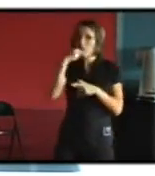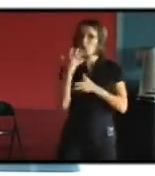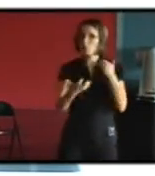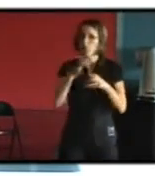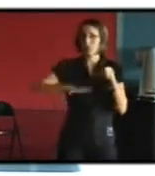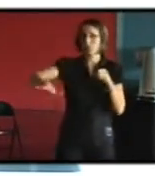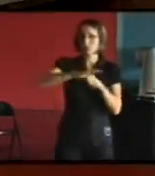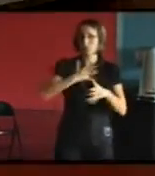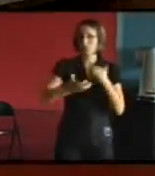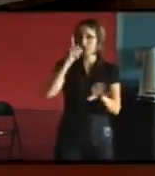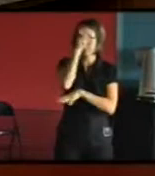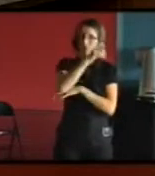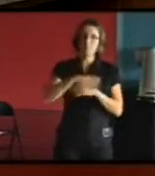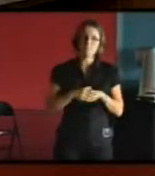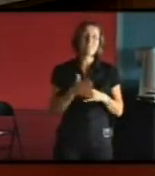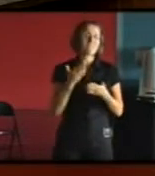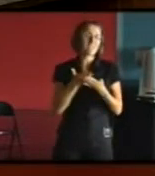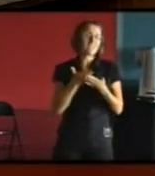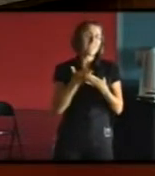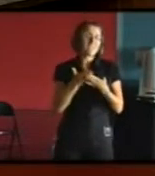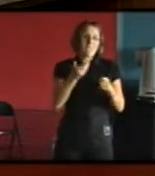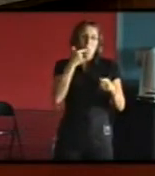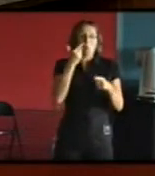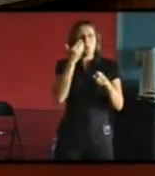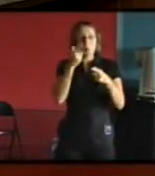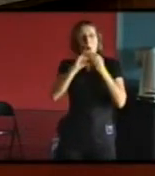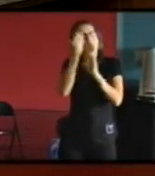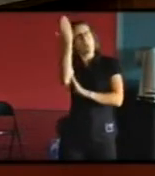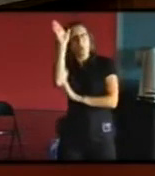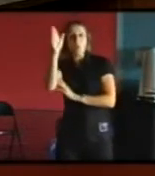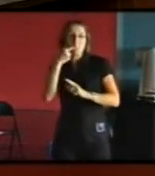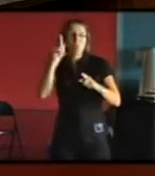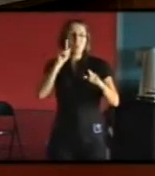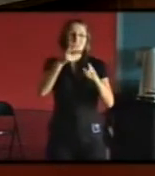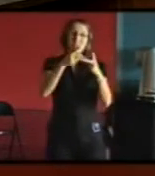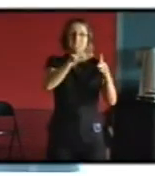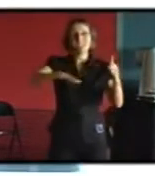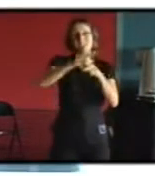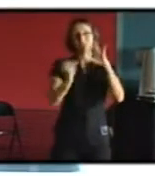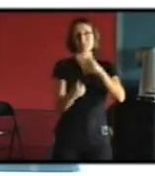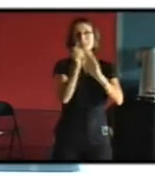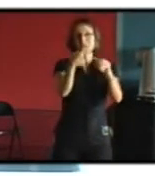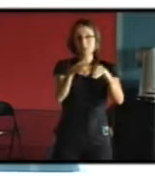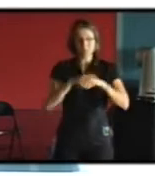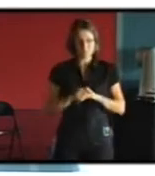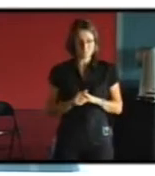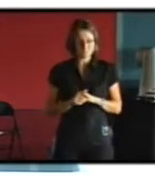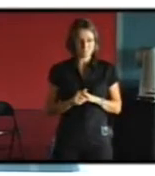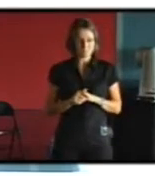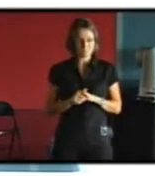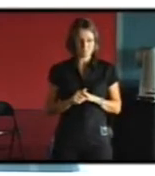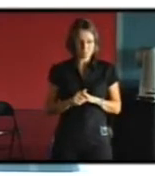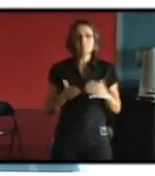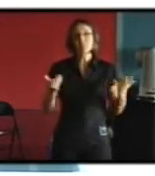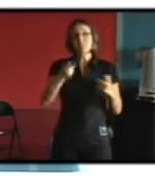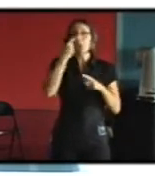autre complexité de ce tissu urbain tout à fait particulier dans ce que moi je pense que ce qui est très important mais ça vaut